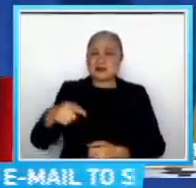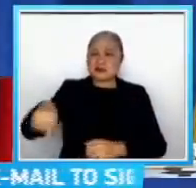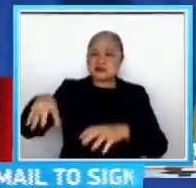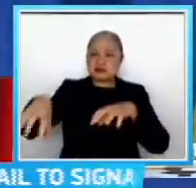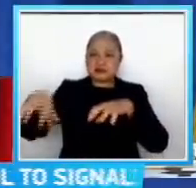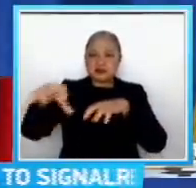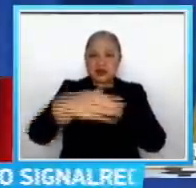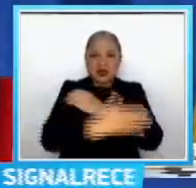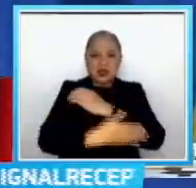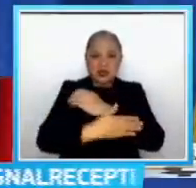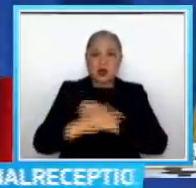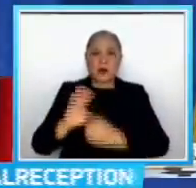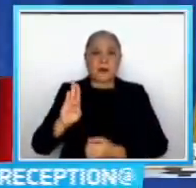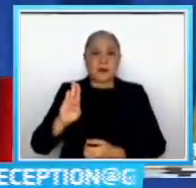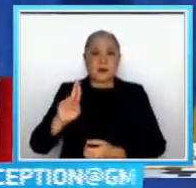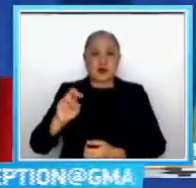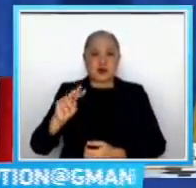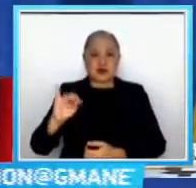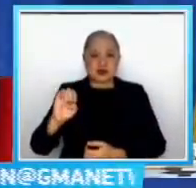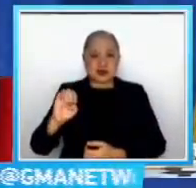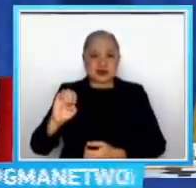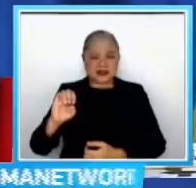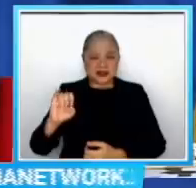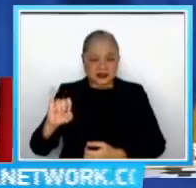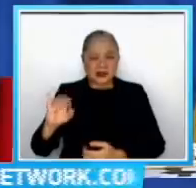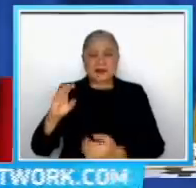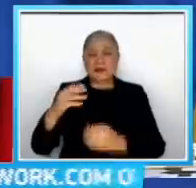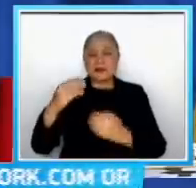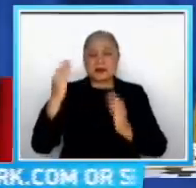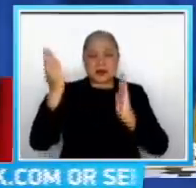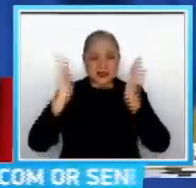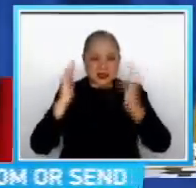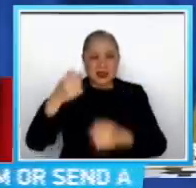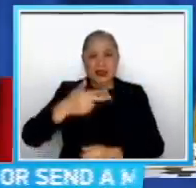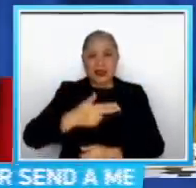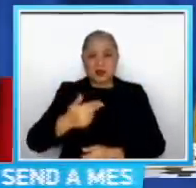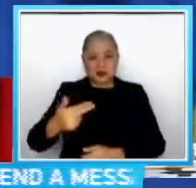Indonesia, Malaysia May mga oil sila